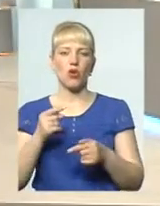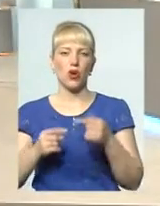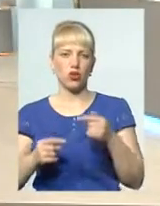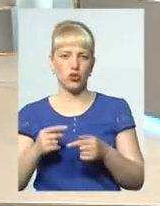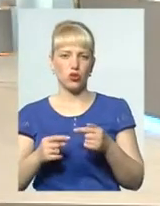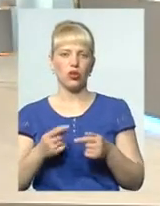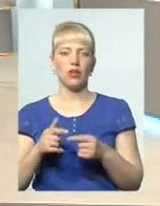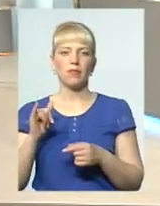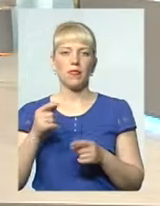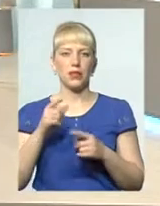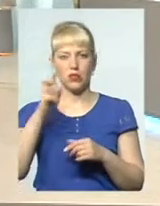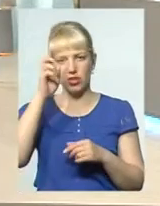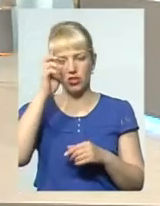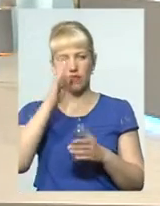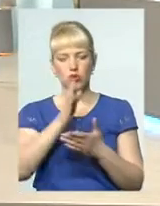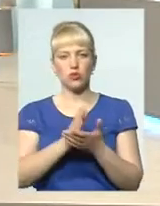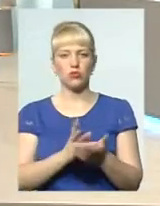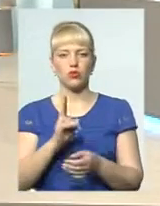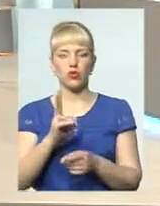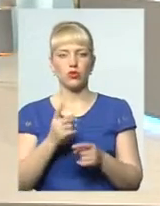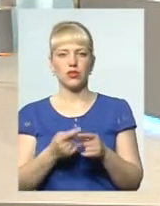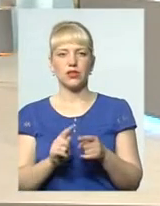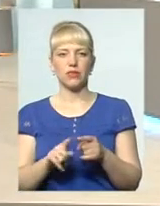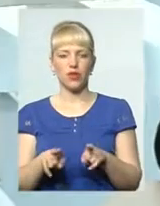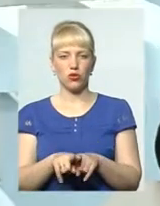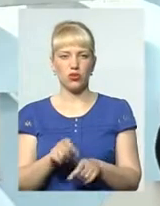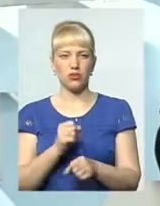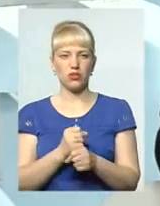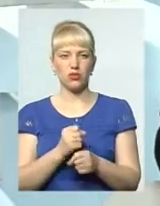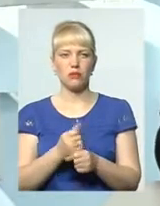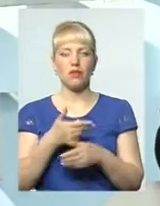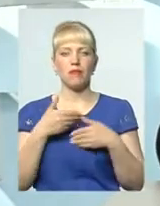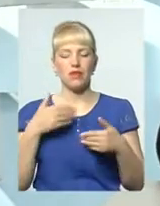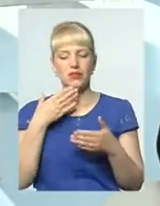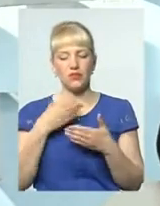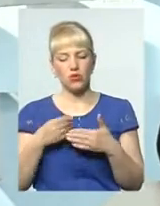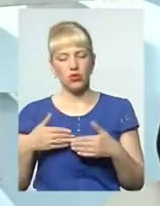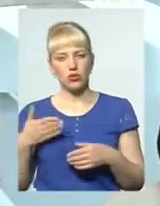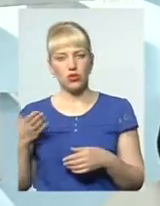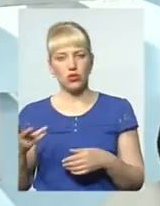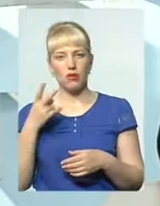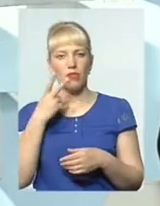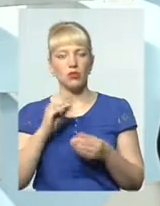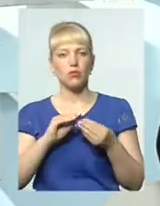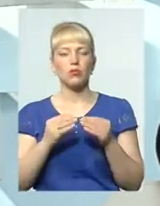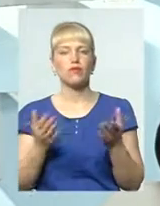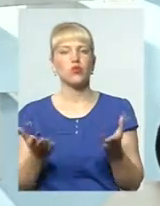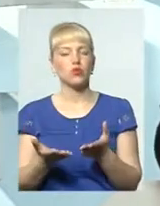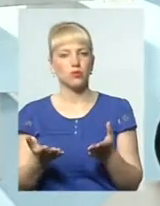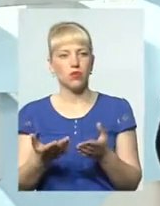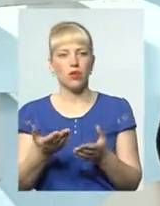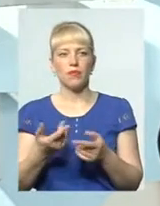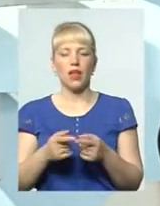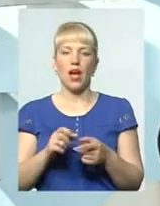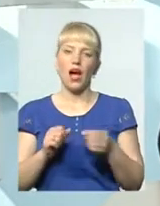також державних службовців, які безпосередньо в цьому також працюють. Бо ми зі своєї сторони бачимо проблему в такому ракурсі, одному. Вони